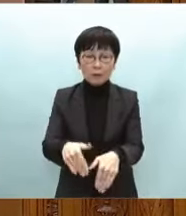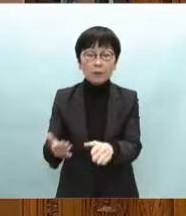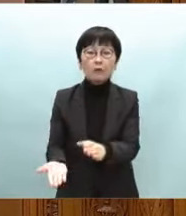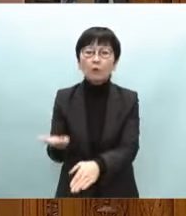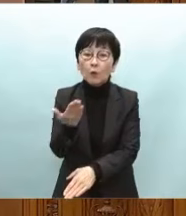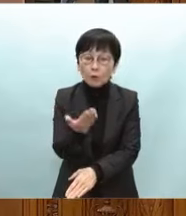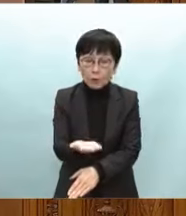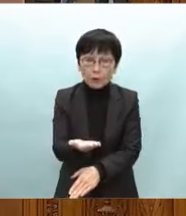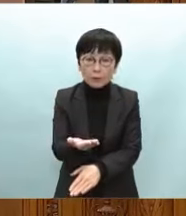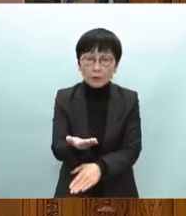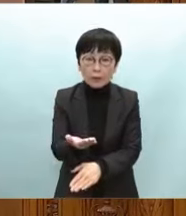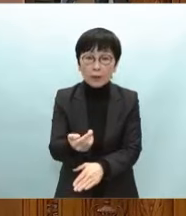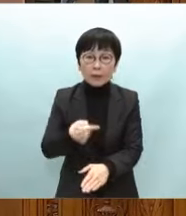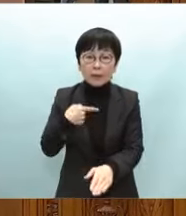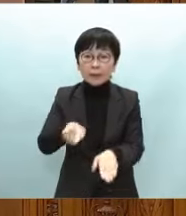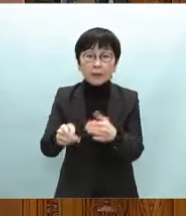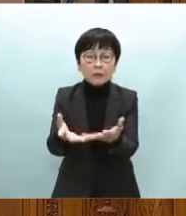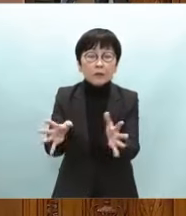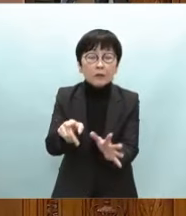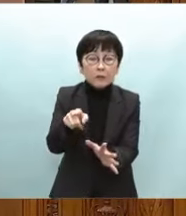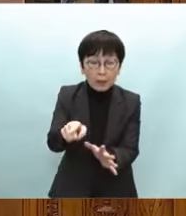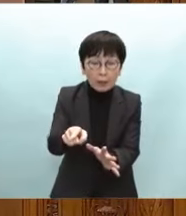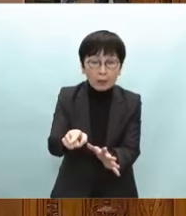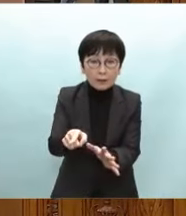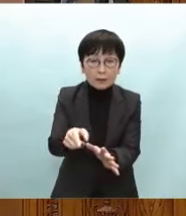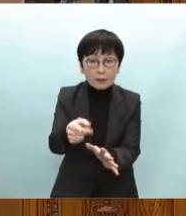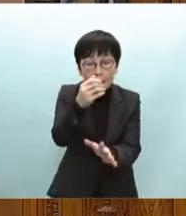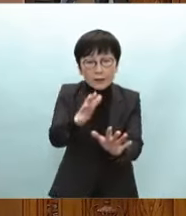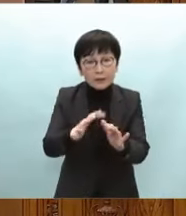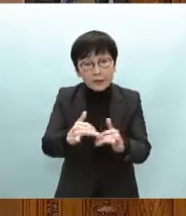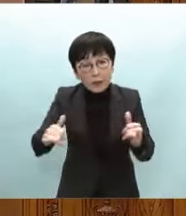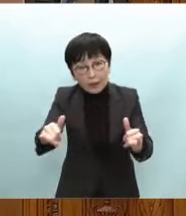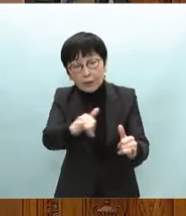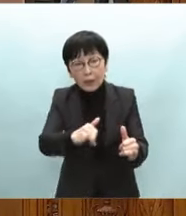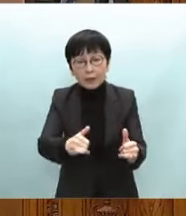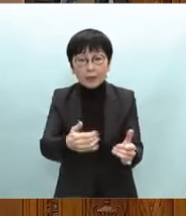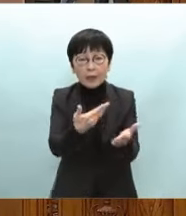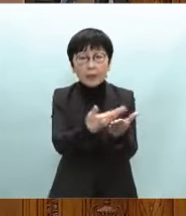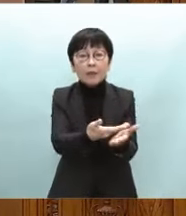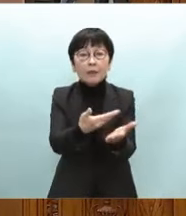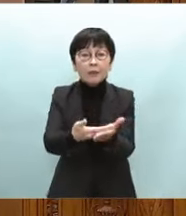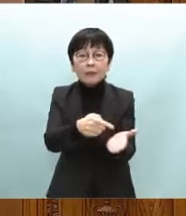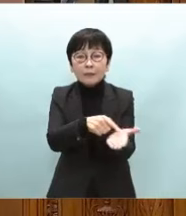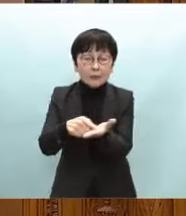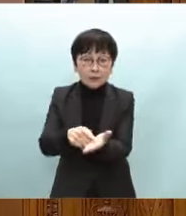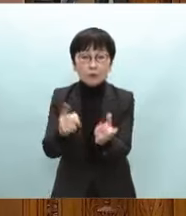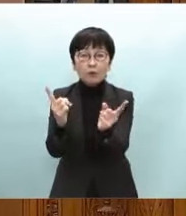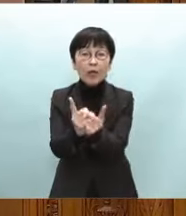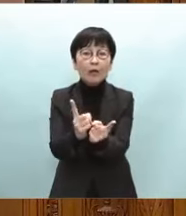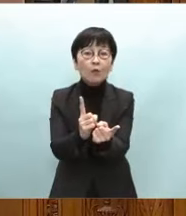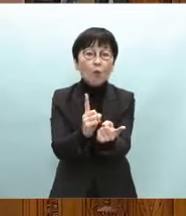被災自治体が被災者のきめ細かなニーズに対応しつつ